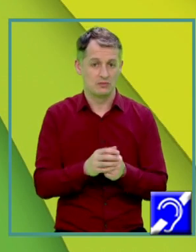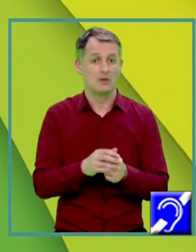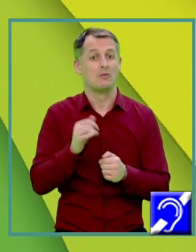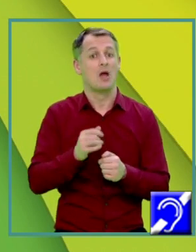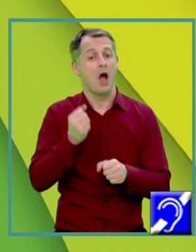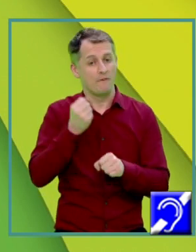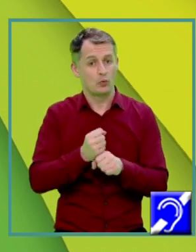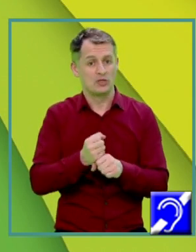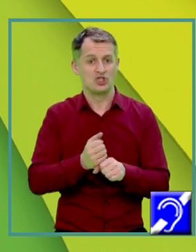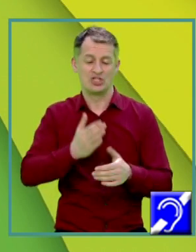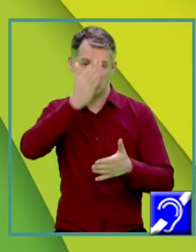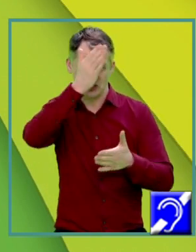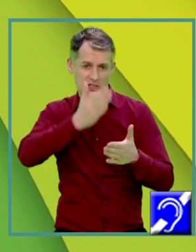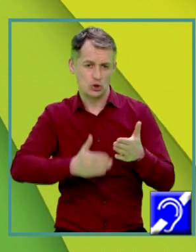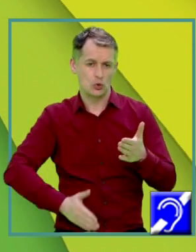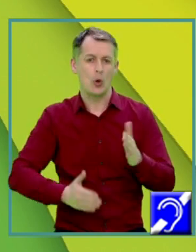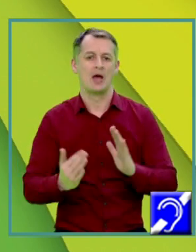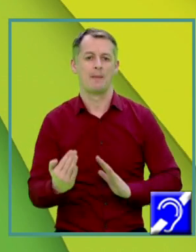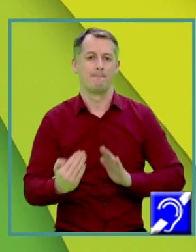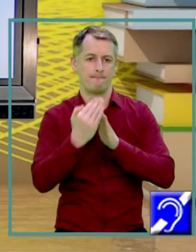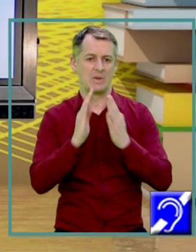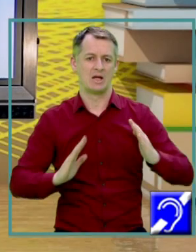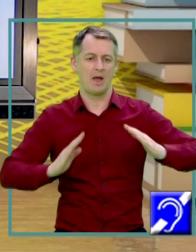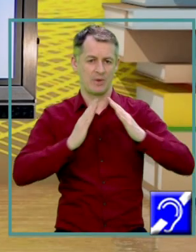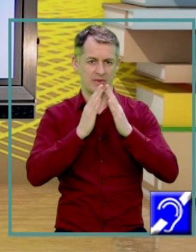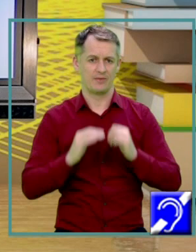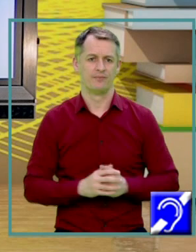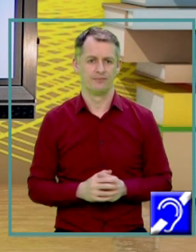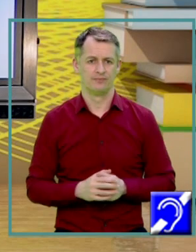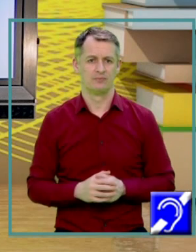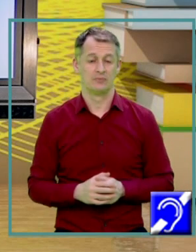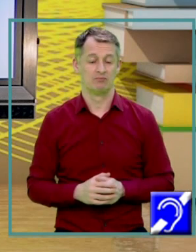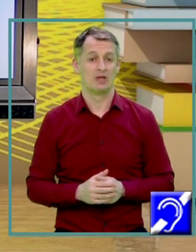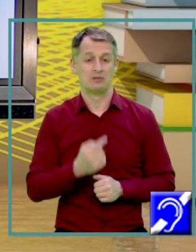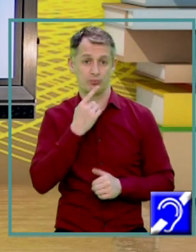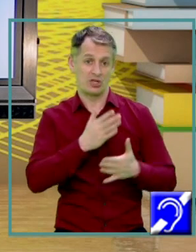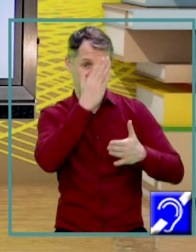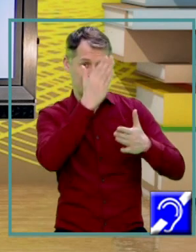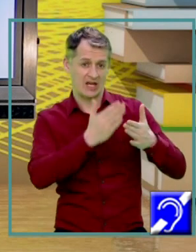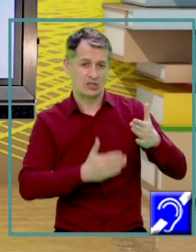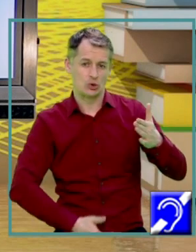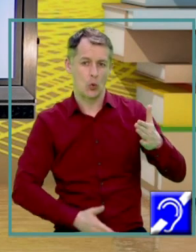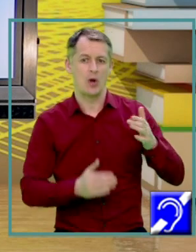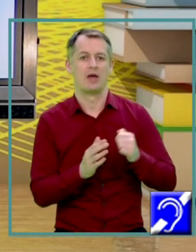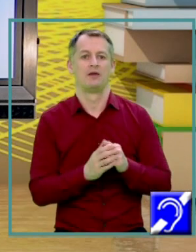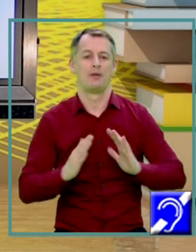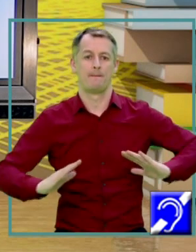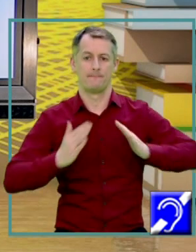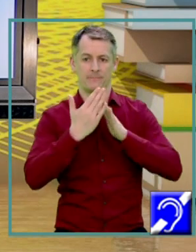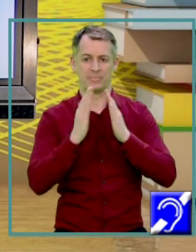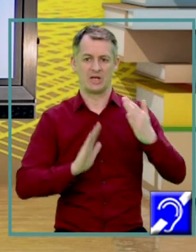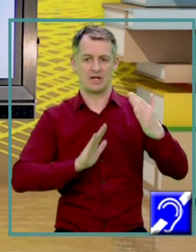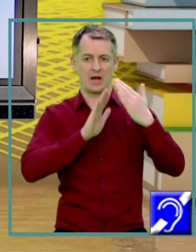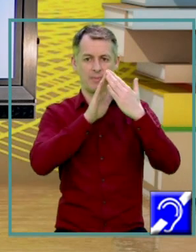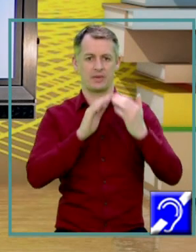hașurat-o Și baza am hașurat-o De secțiunea diagonală am învățat că este triunghiul isoscel AVC